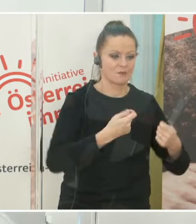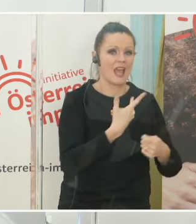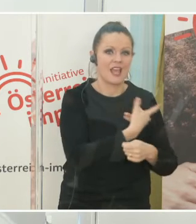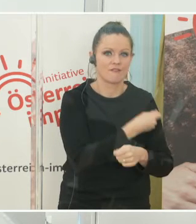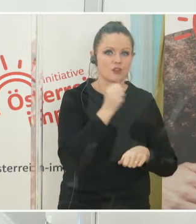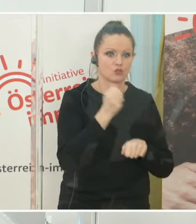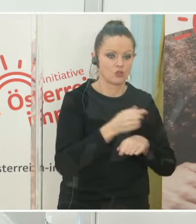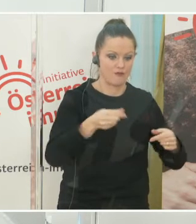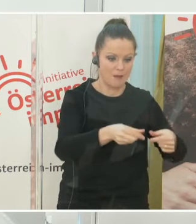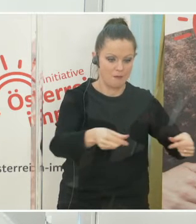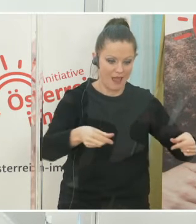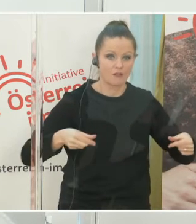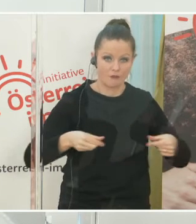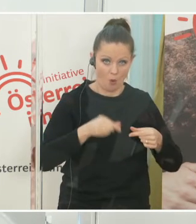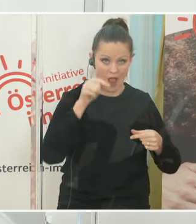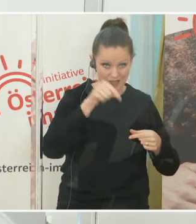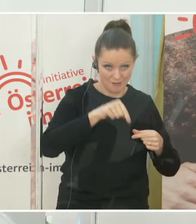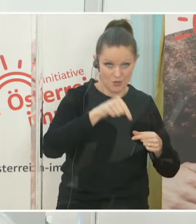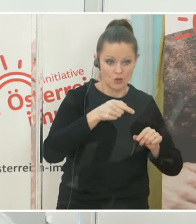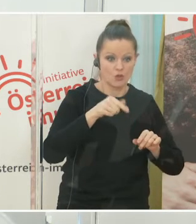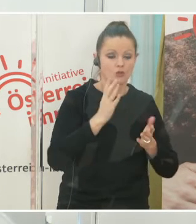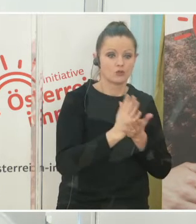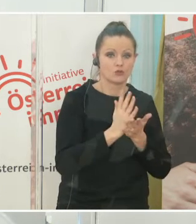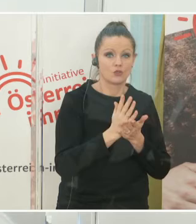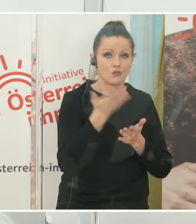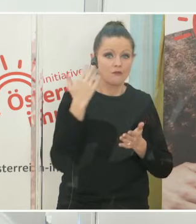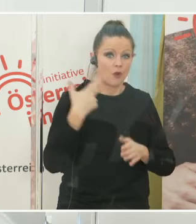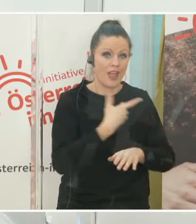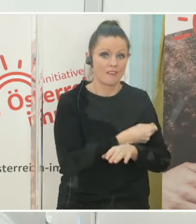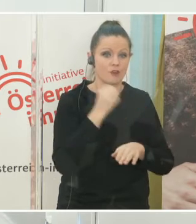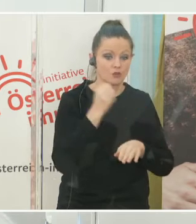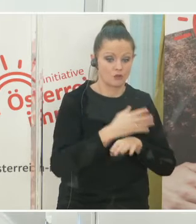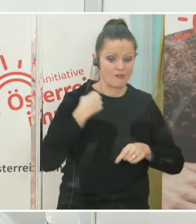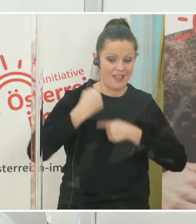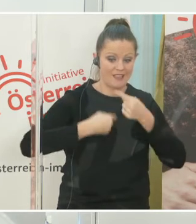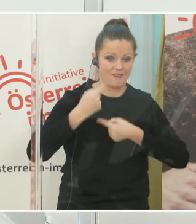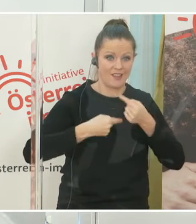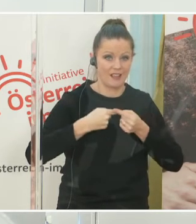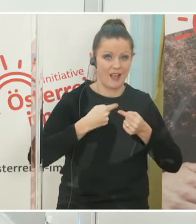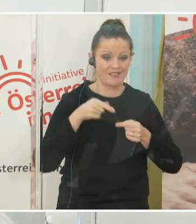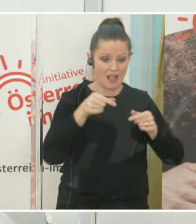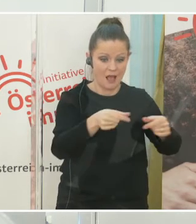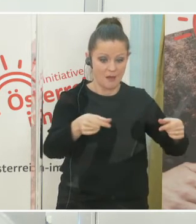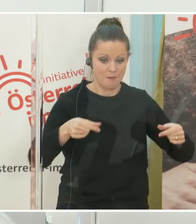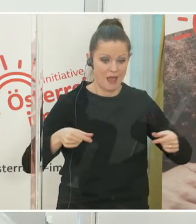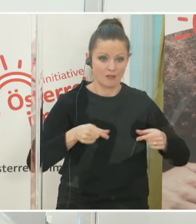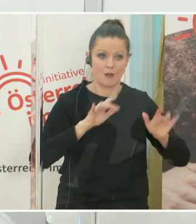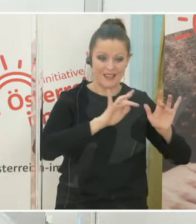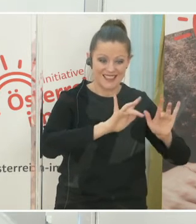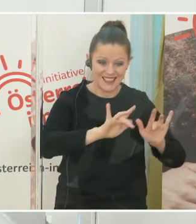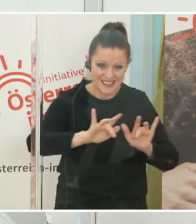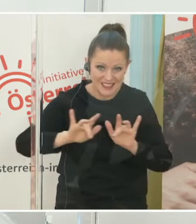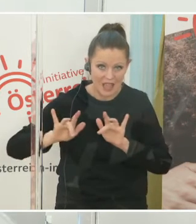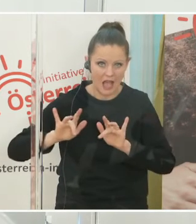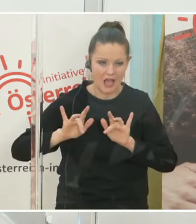hier Plattformen schon bei früheren Impfstoffen entwickelt, die jetzt auf dieses Virus angepasst werden konnten